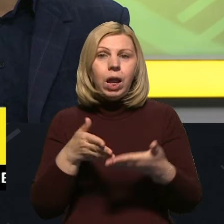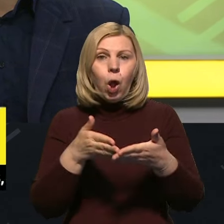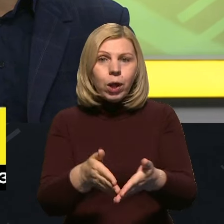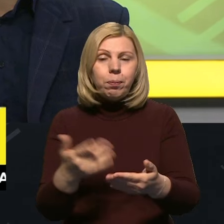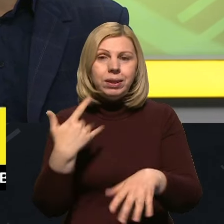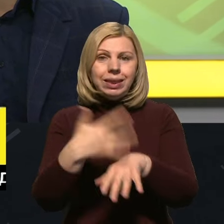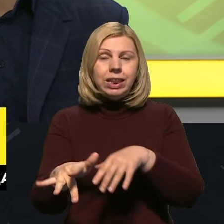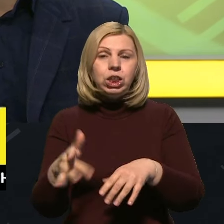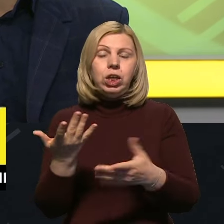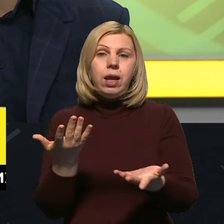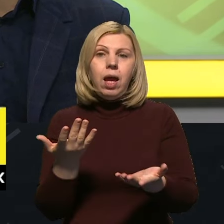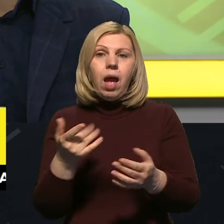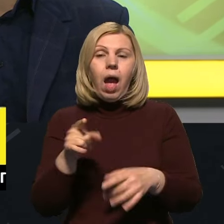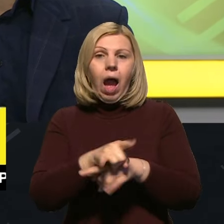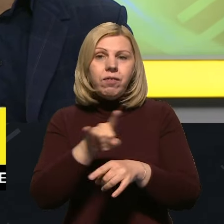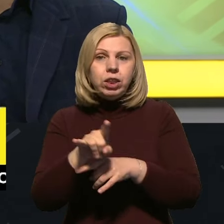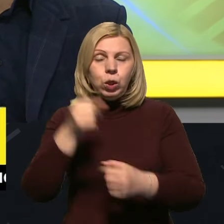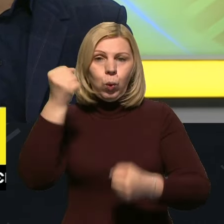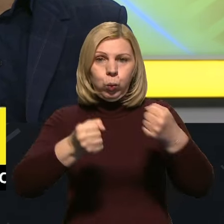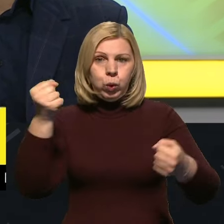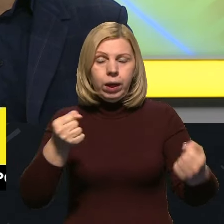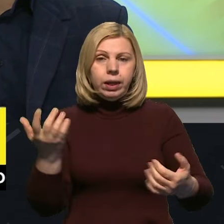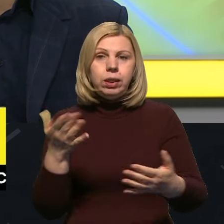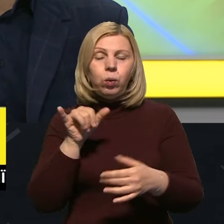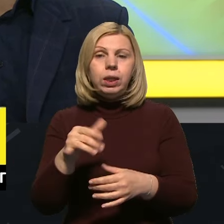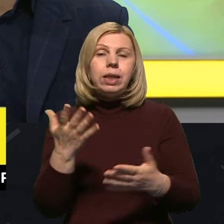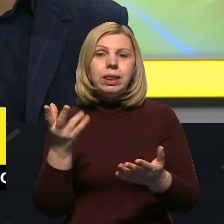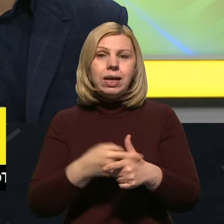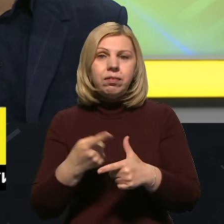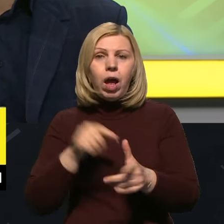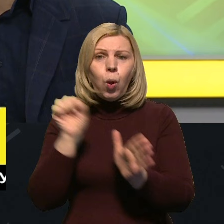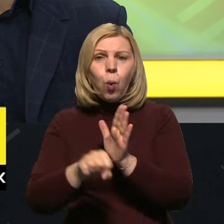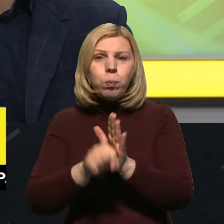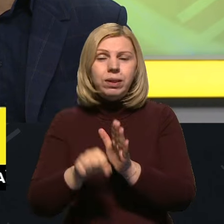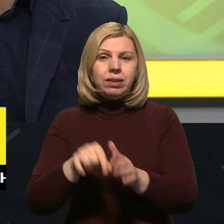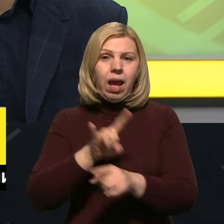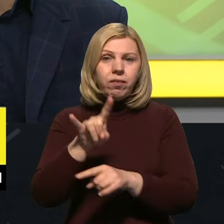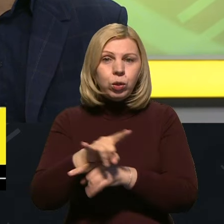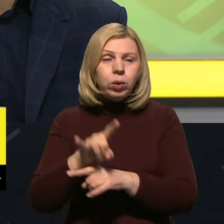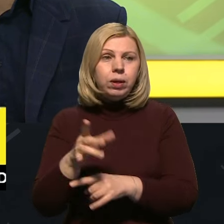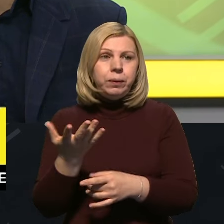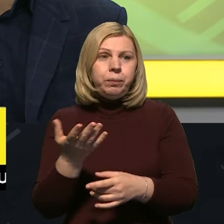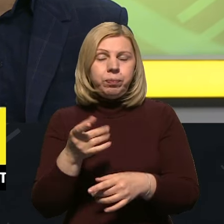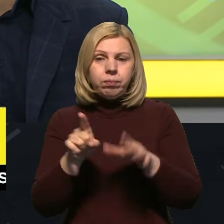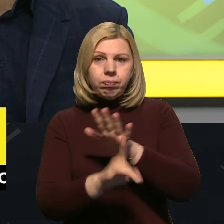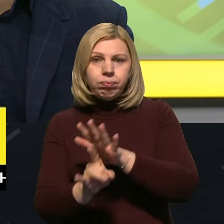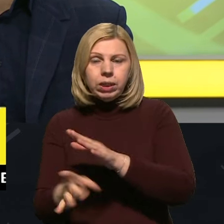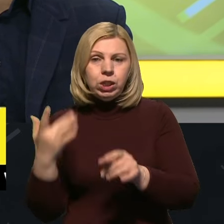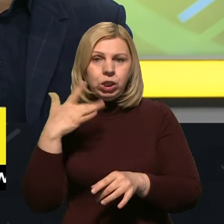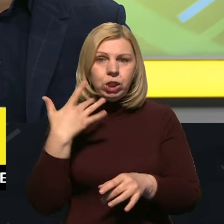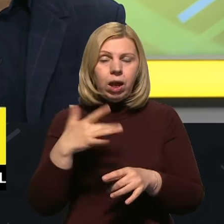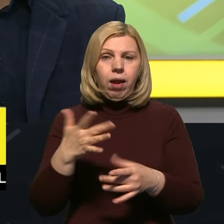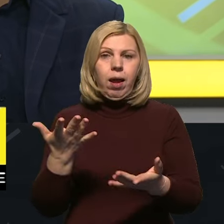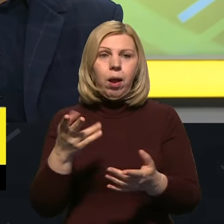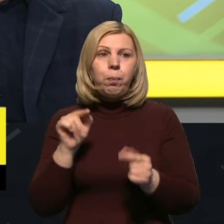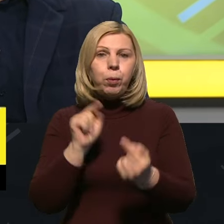знищення безпосередньо авіаційних ударних угрупувань, вони її називали вбивцями авіаносців. Авіаносні ударні угрупування США прикриті